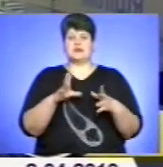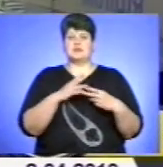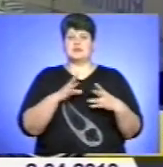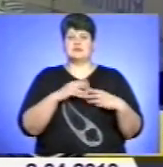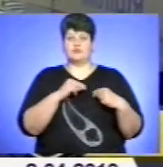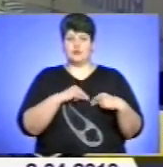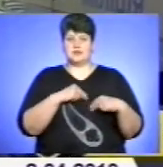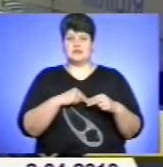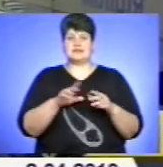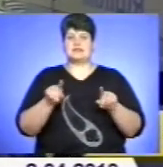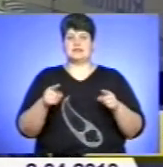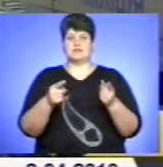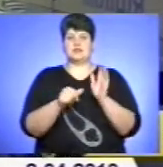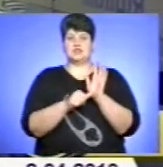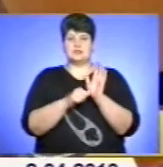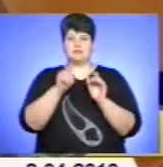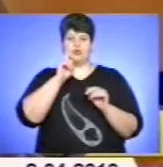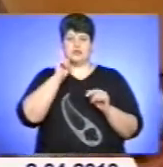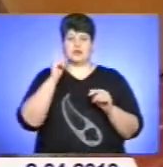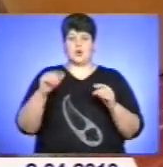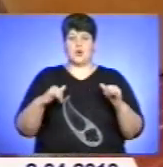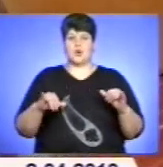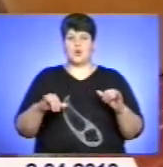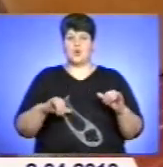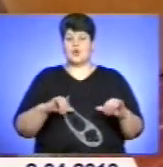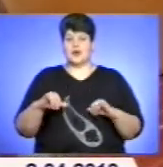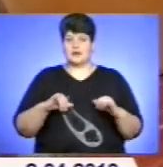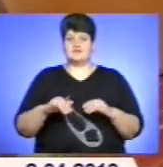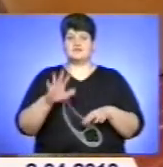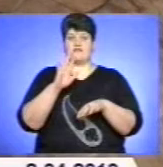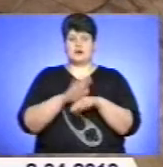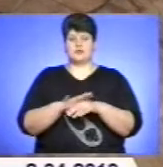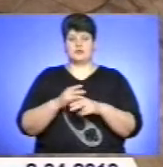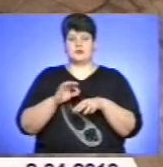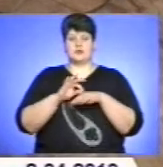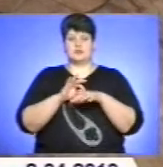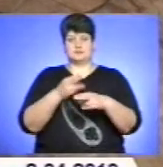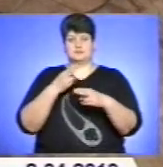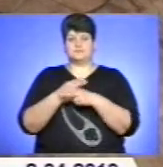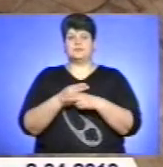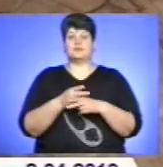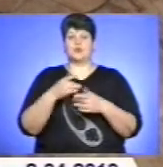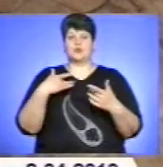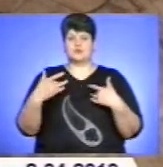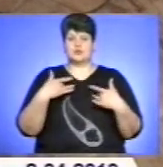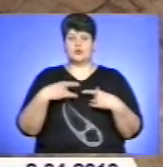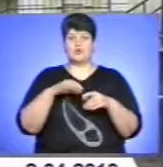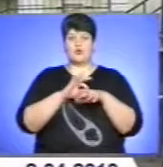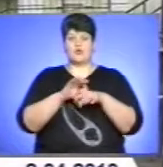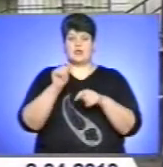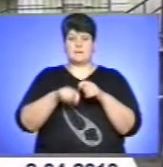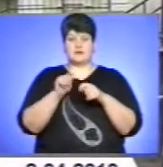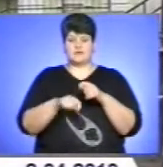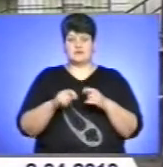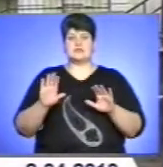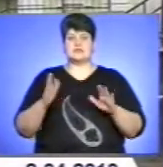затримали шістьох молодих хуліганів. За фактом перешкоджання проведенню концертної програми правоохоронці проводять перевірку. На даний